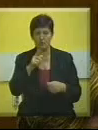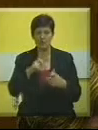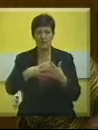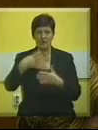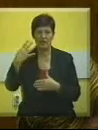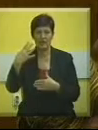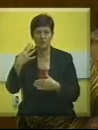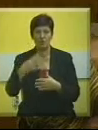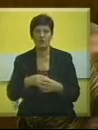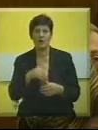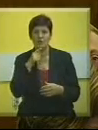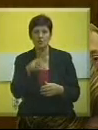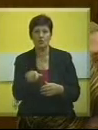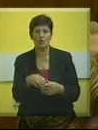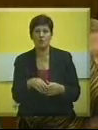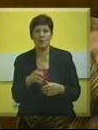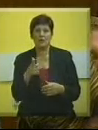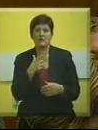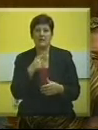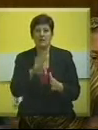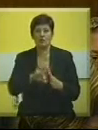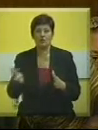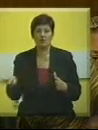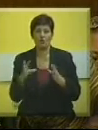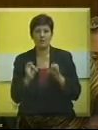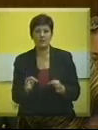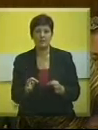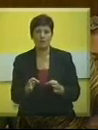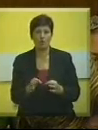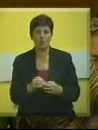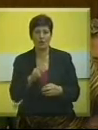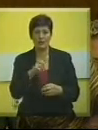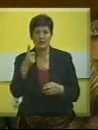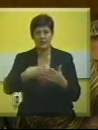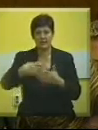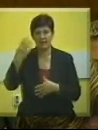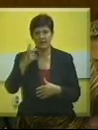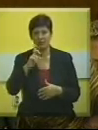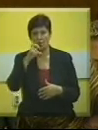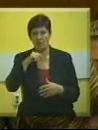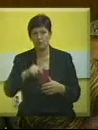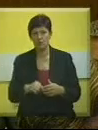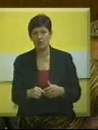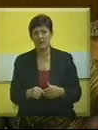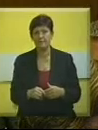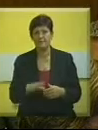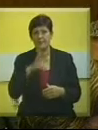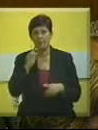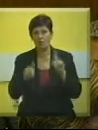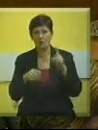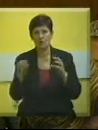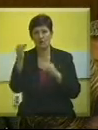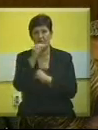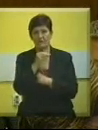gradova. Ishodno tome da se ne može izdvojiti sigurno ni jedan grad ili opština koji je po nečemu